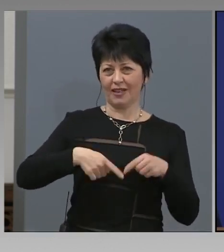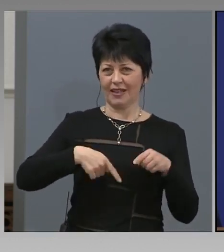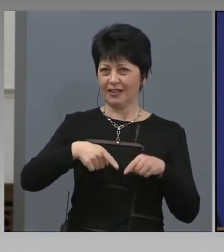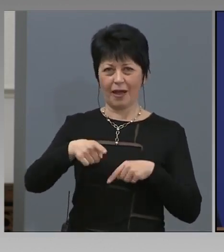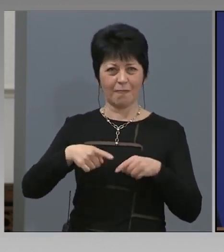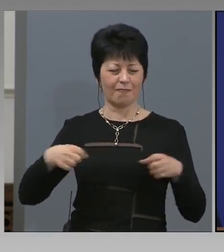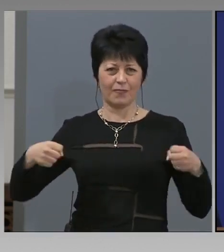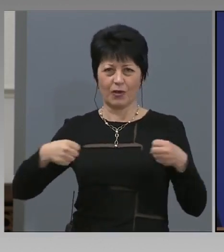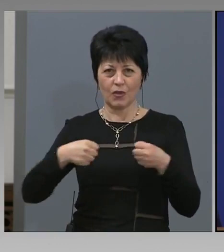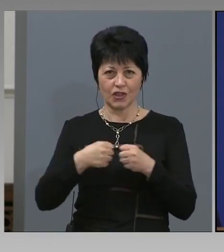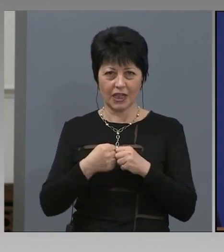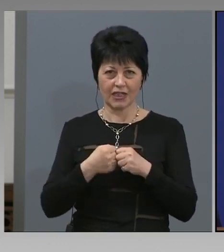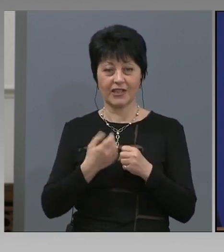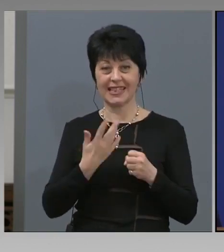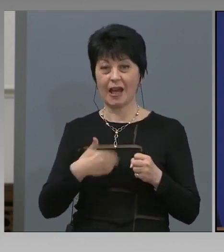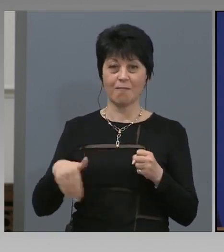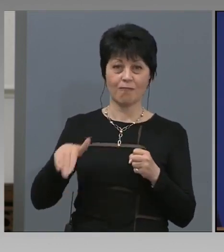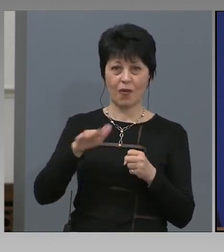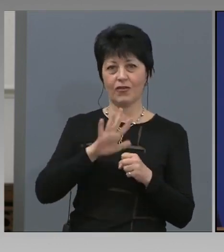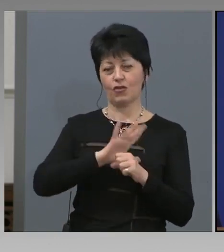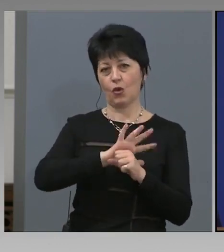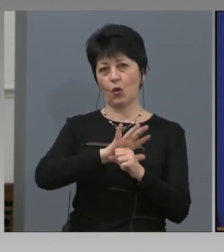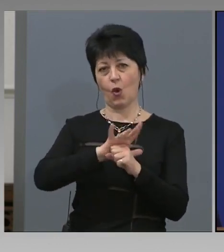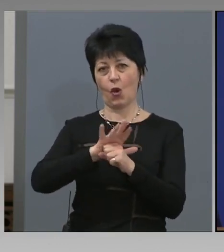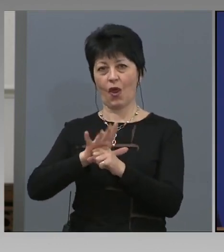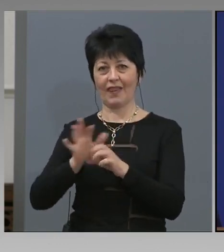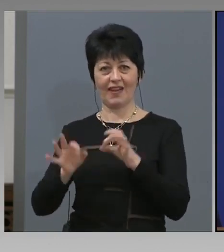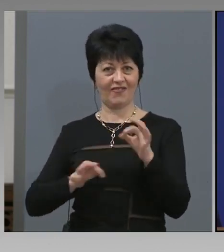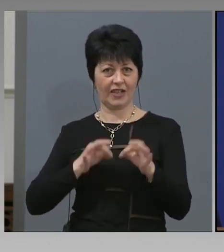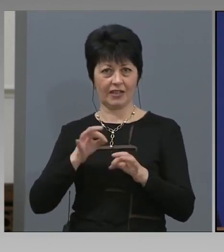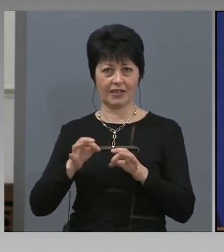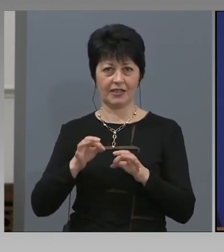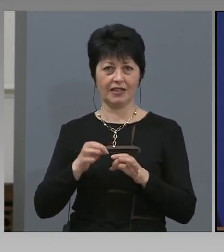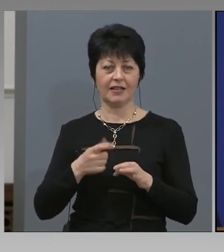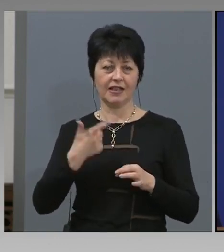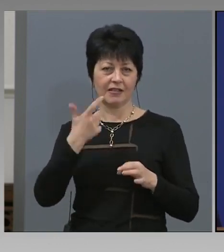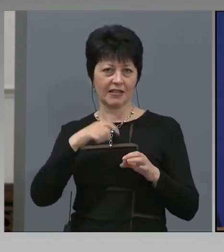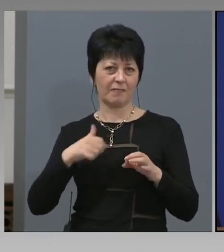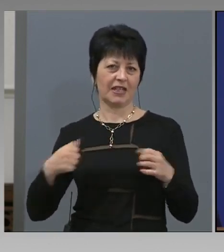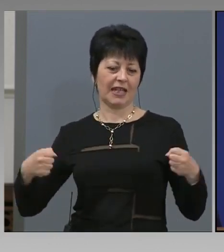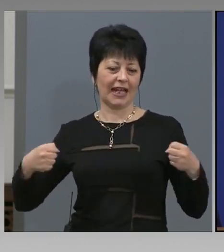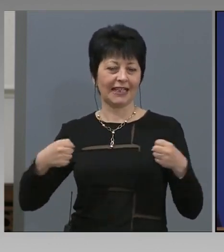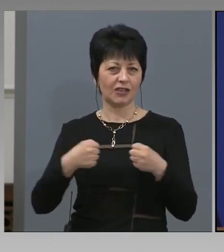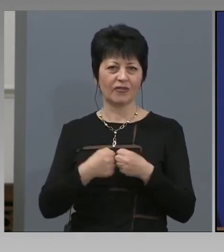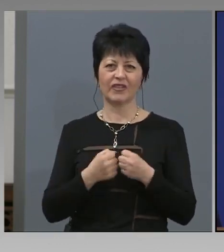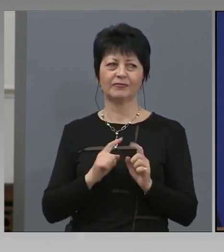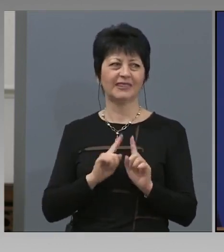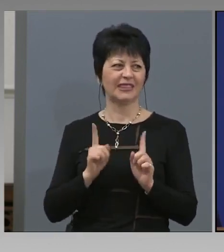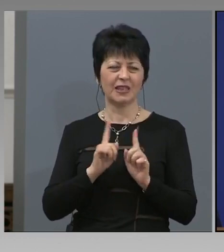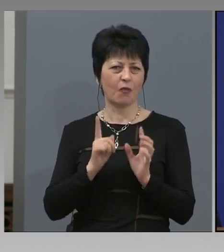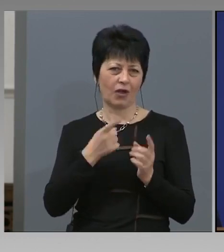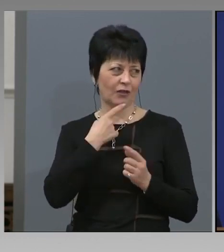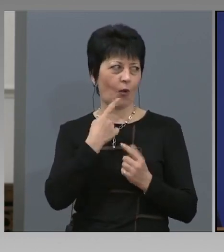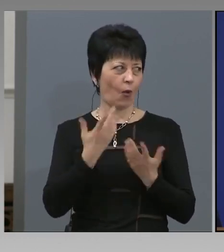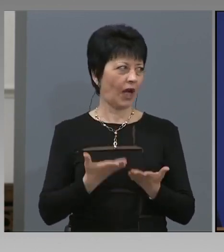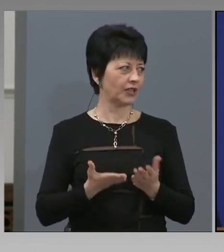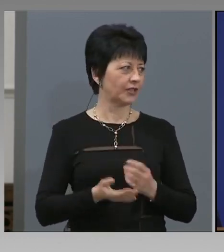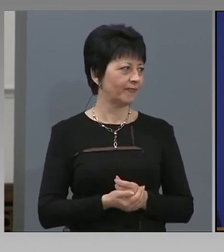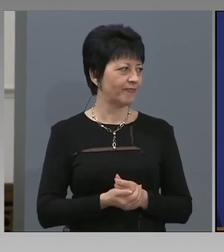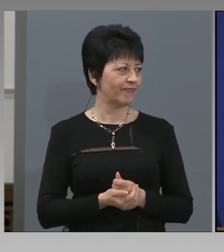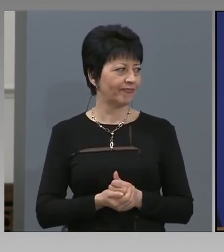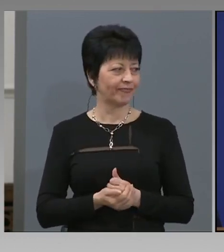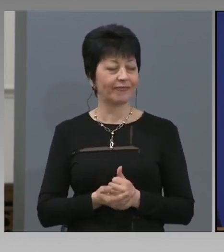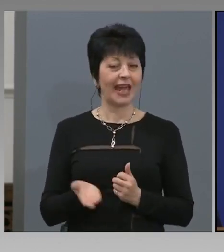повече от коронавирус. Просто само катастрофират, просто не мога да го кажа. Така че